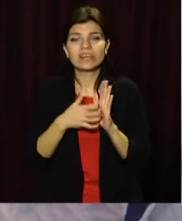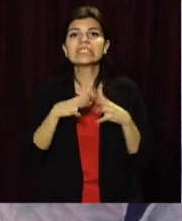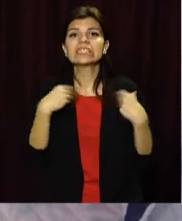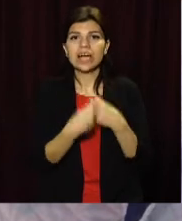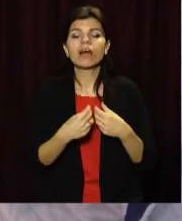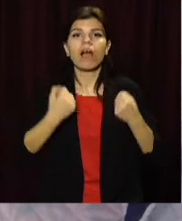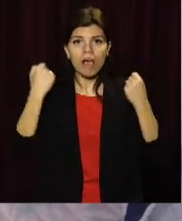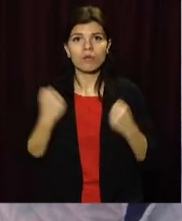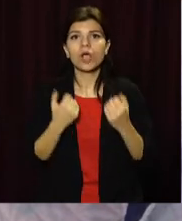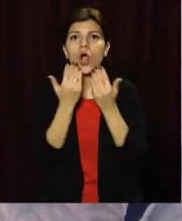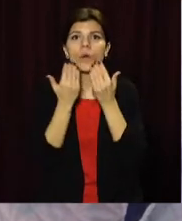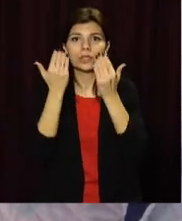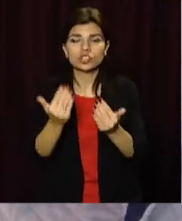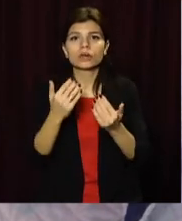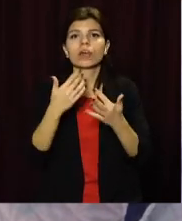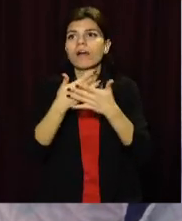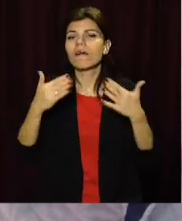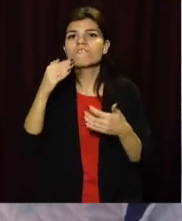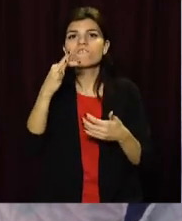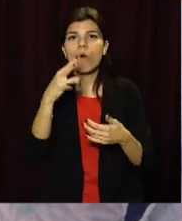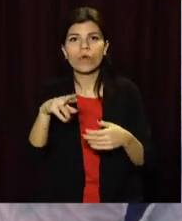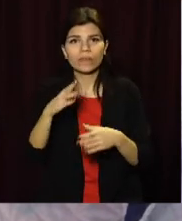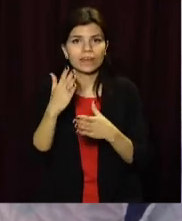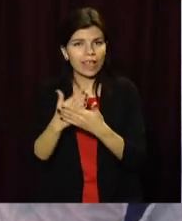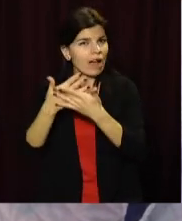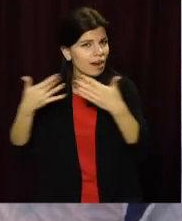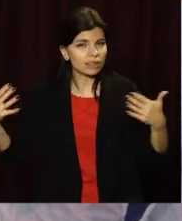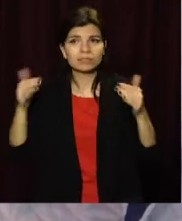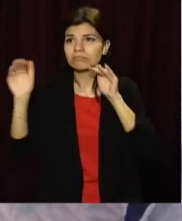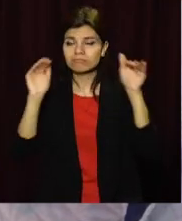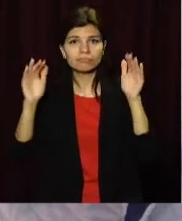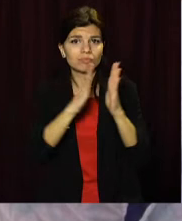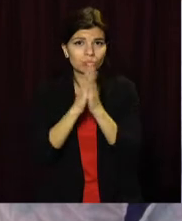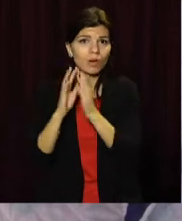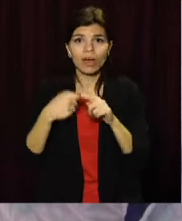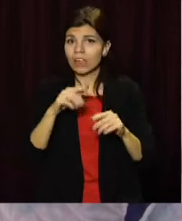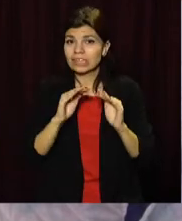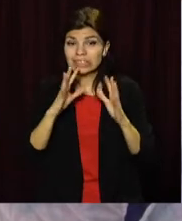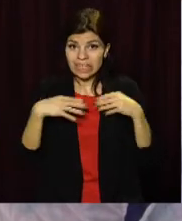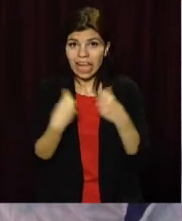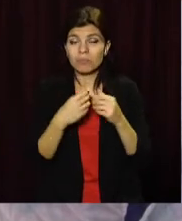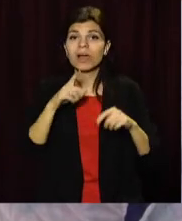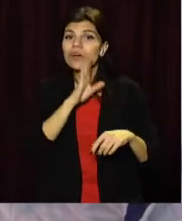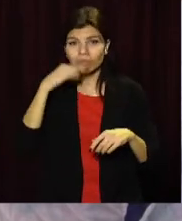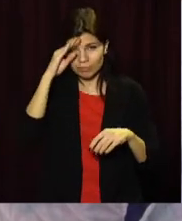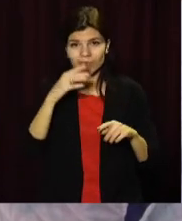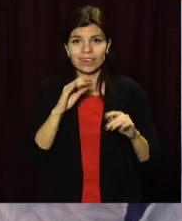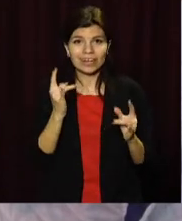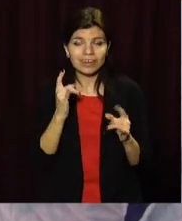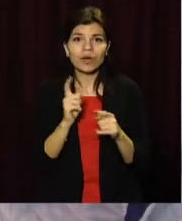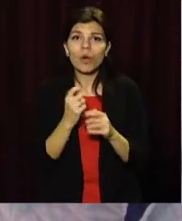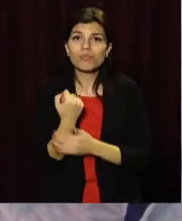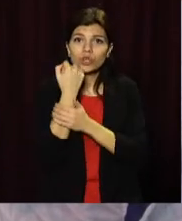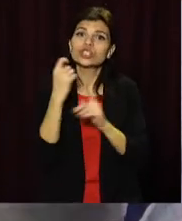обращатися за благотворительним допомогом. І ці сім'ї нуждаються, ці діти, ці родители нуждаються в підтримку